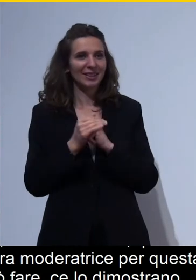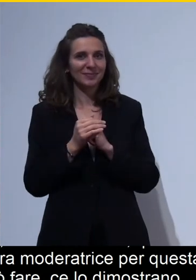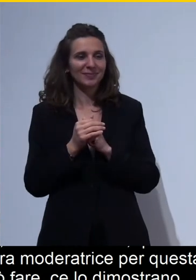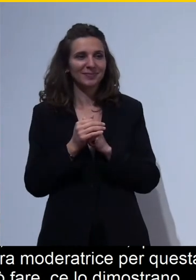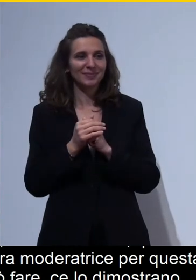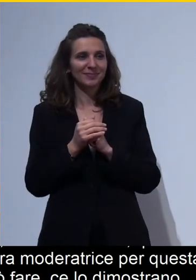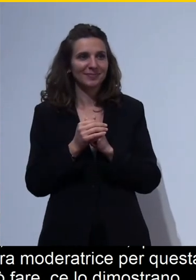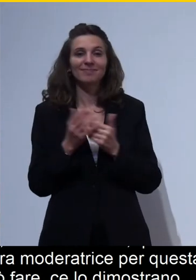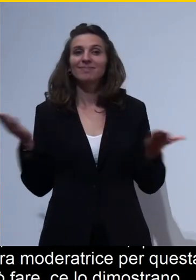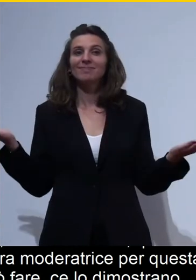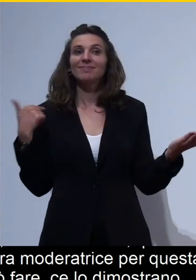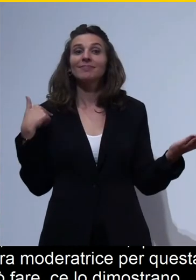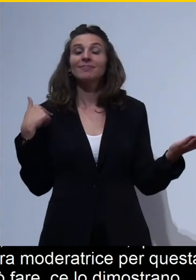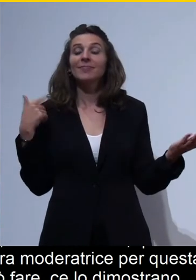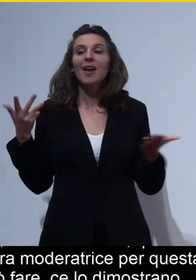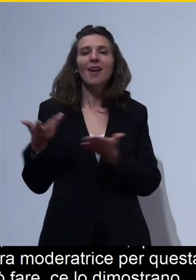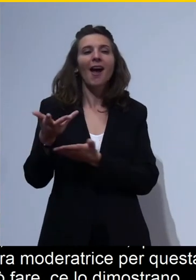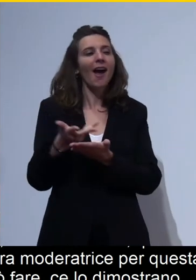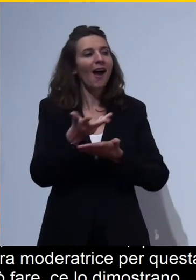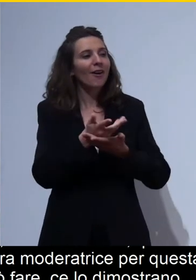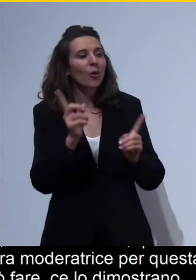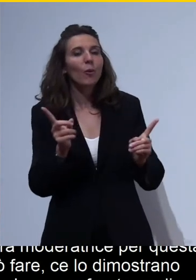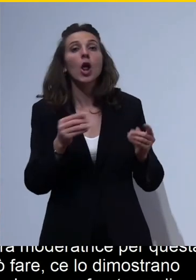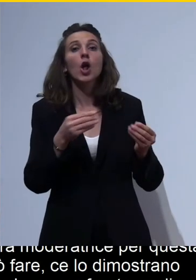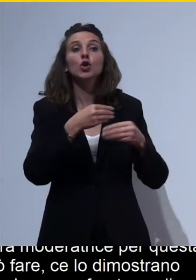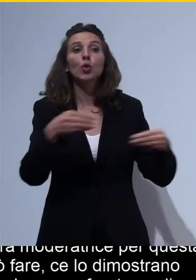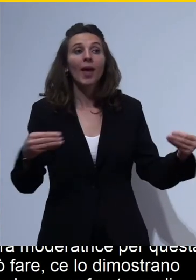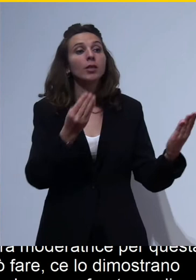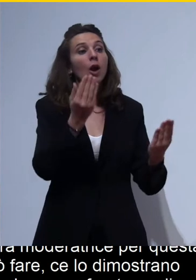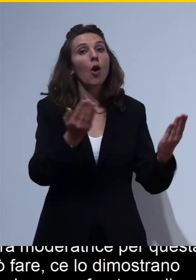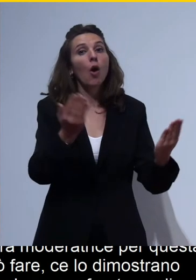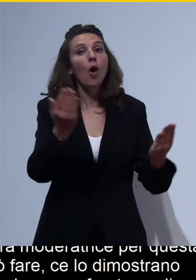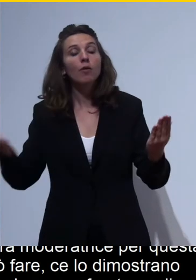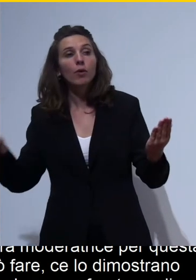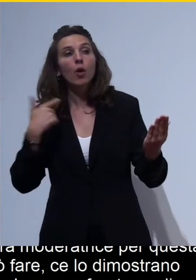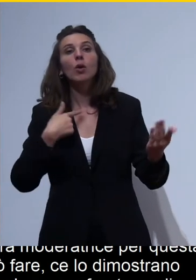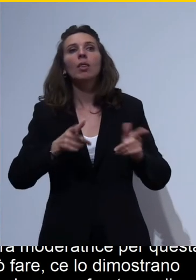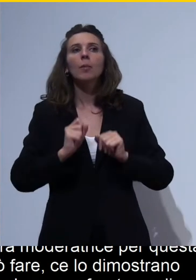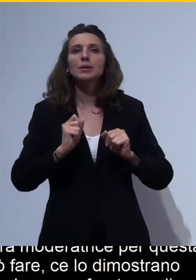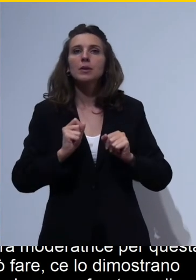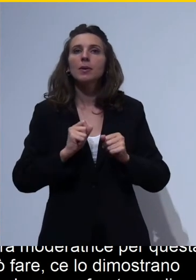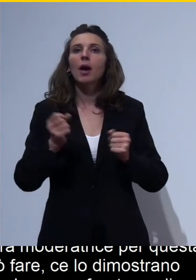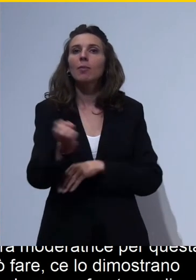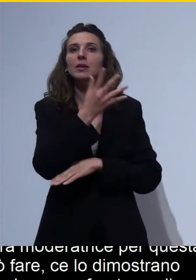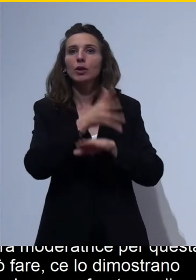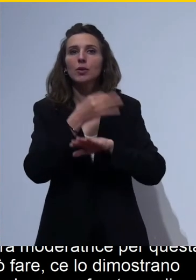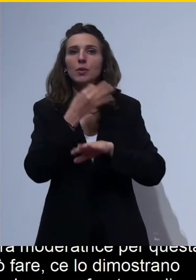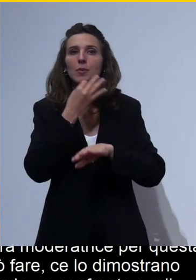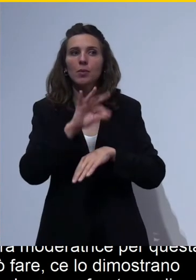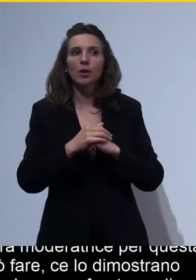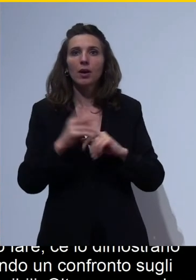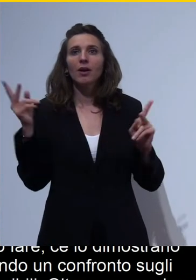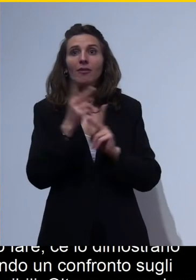facendo un confronto sugli strumenti che ci permettono di fare delle presentazioni accessibili e oltre ad essere bravi in questo sono anche tre